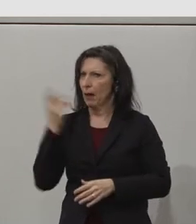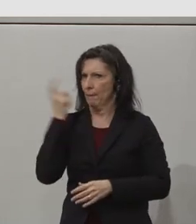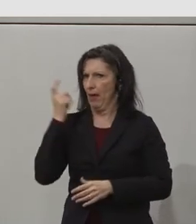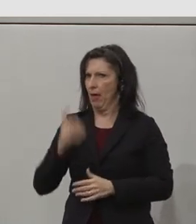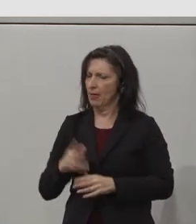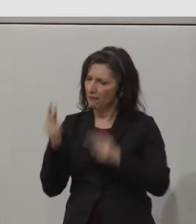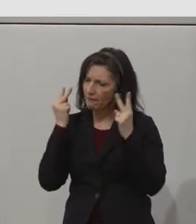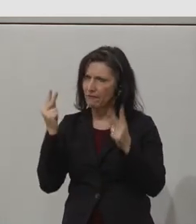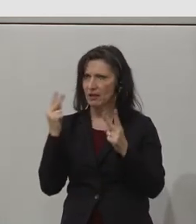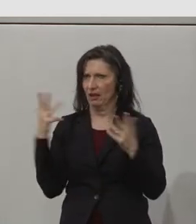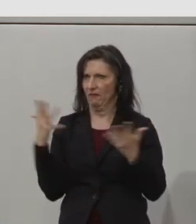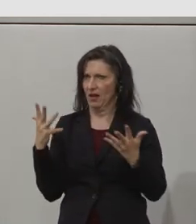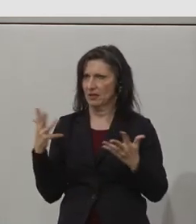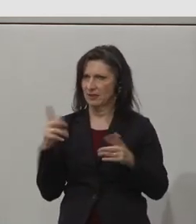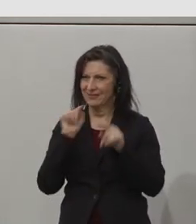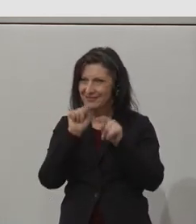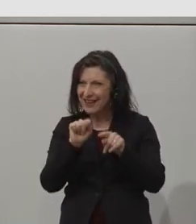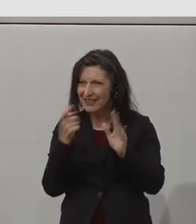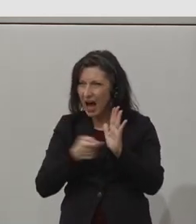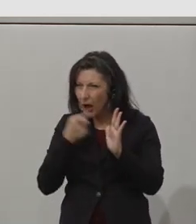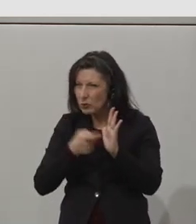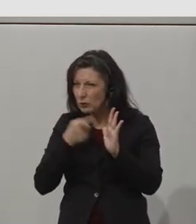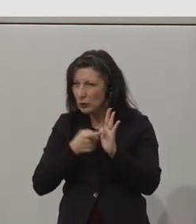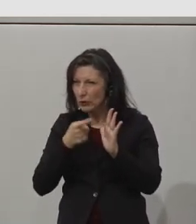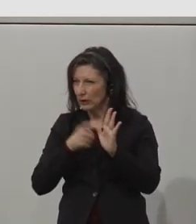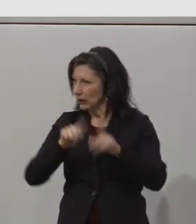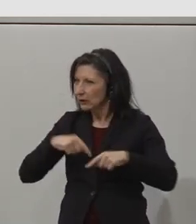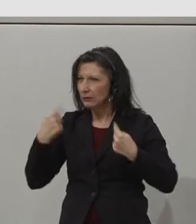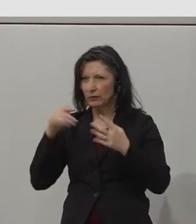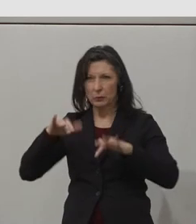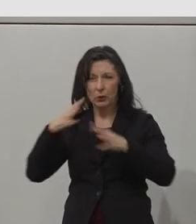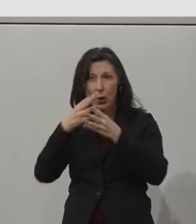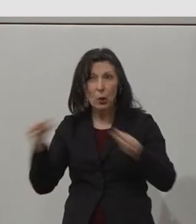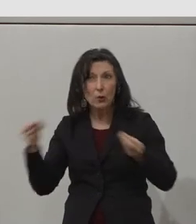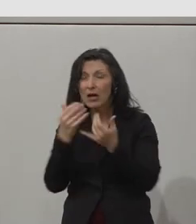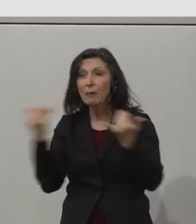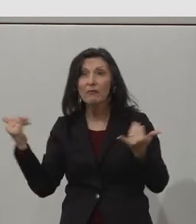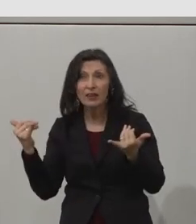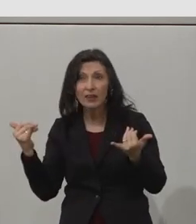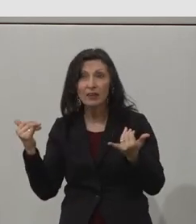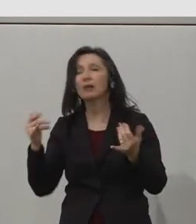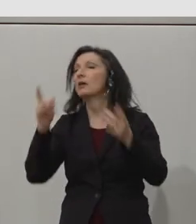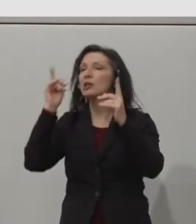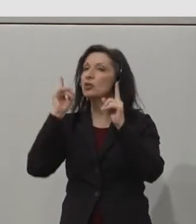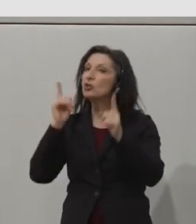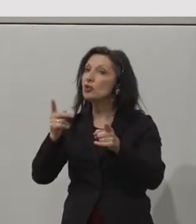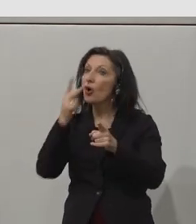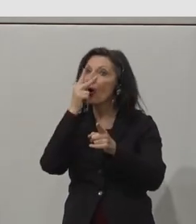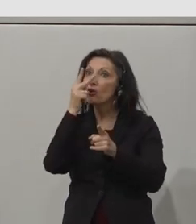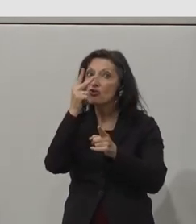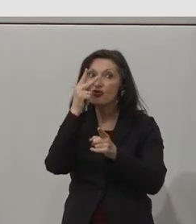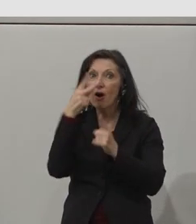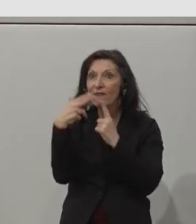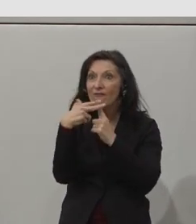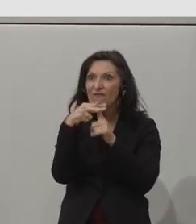by addressing the most essential tools used in work, which are digital. Next